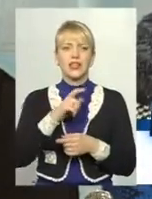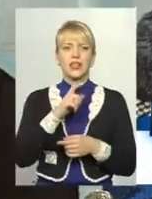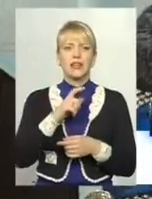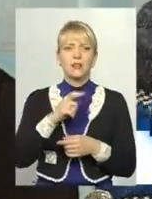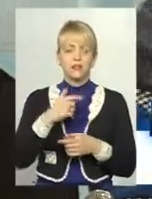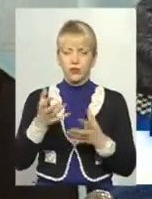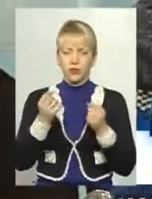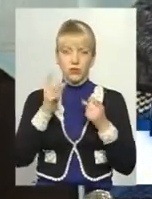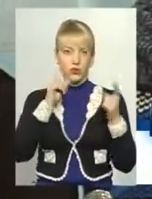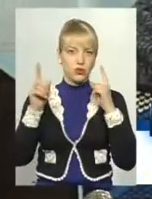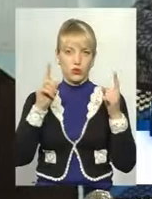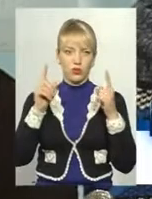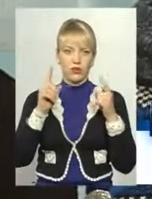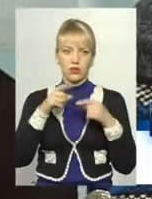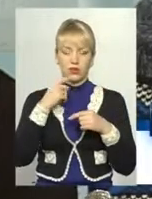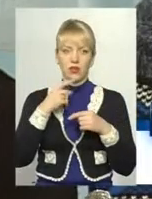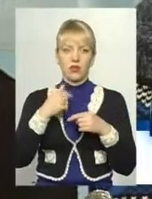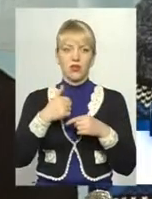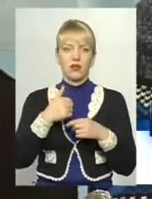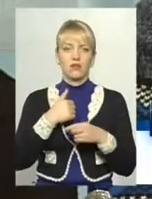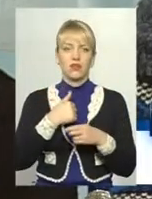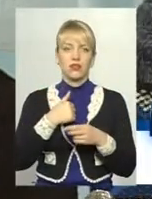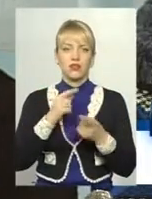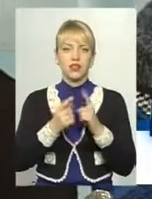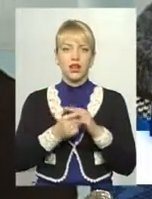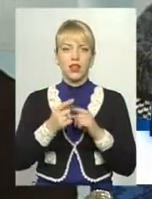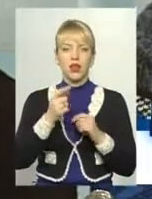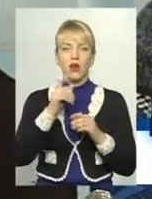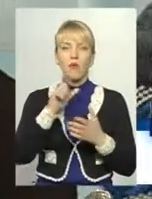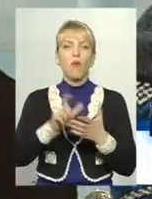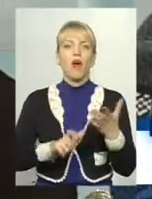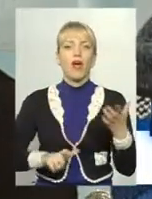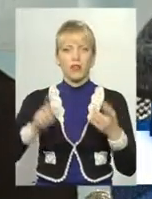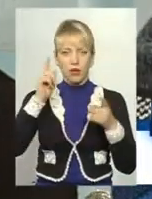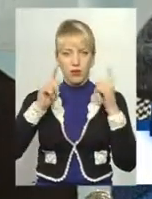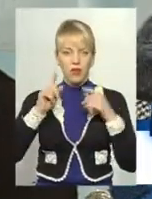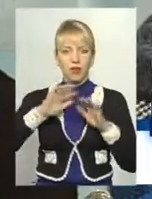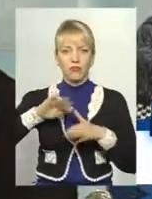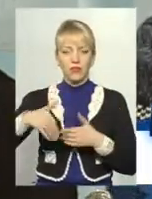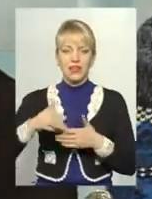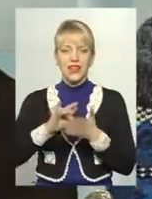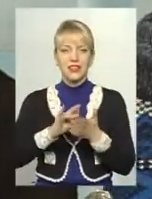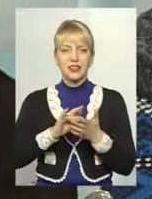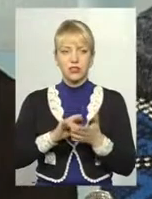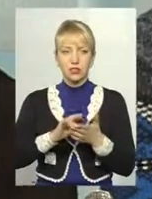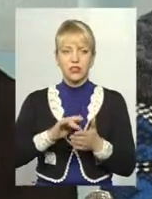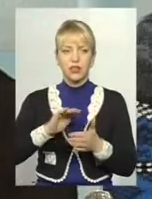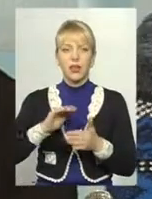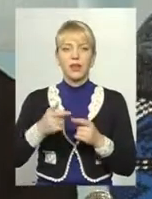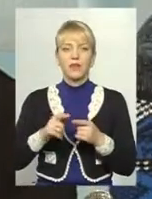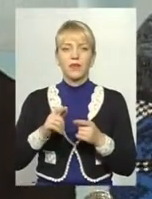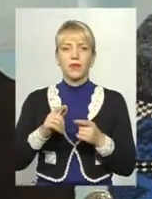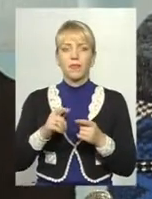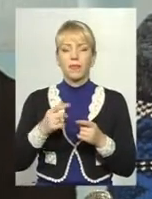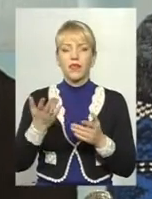отримують шок. Деякі потім кажуть, Ігор, ми стали поетами. Це я не перебільшую. Після екскурсії, яке успішно, на жаль, знищують,